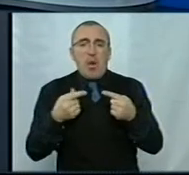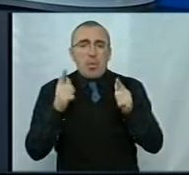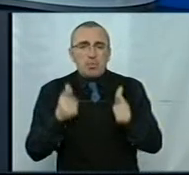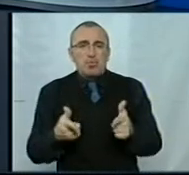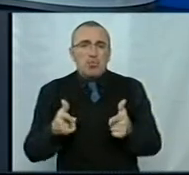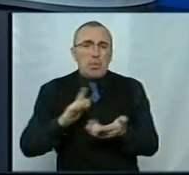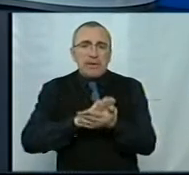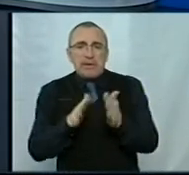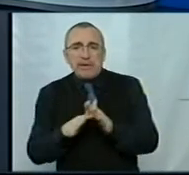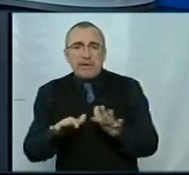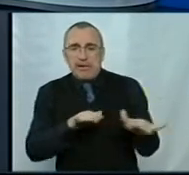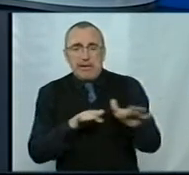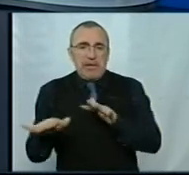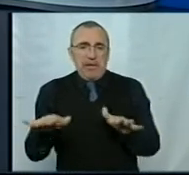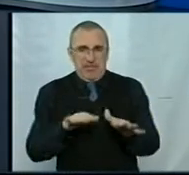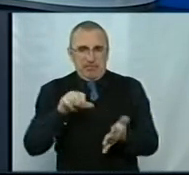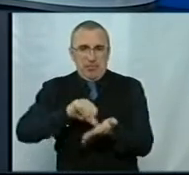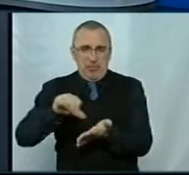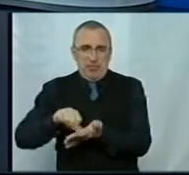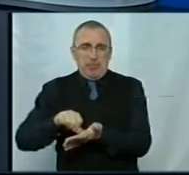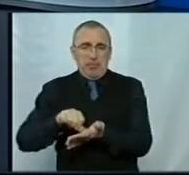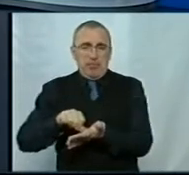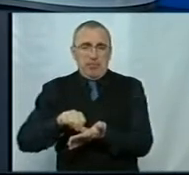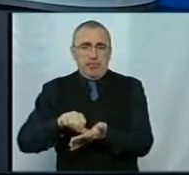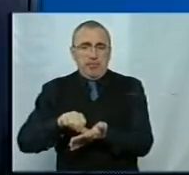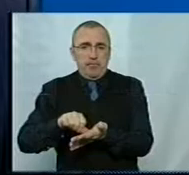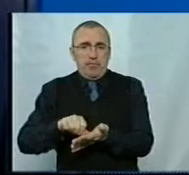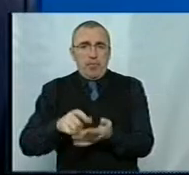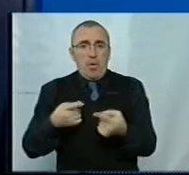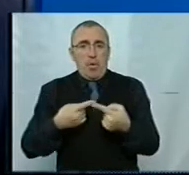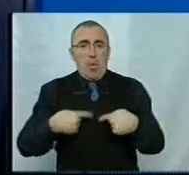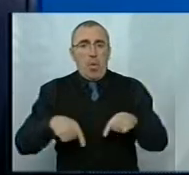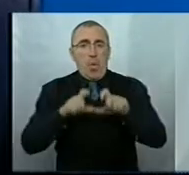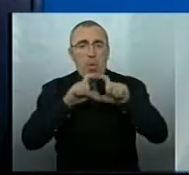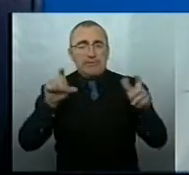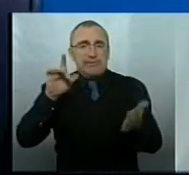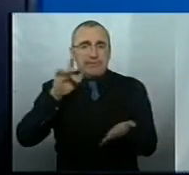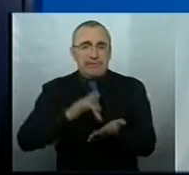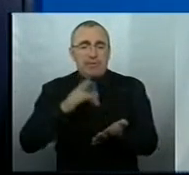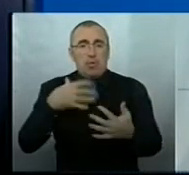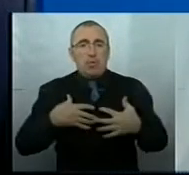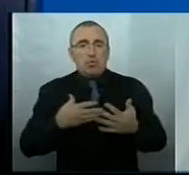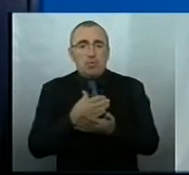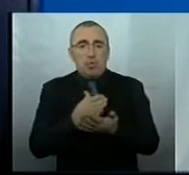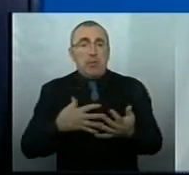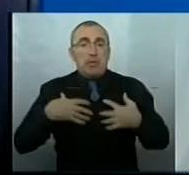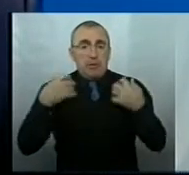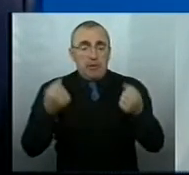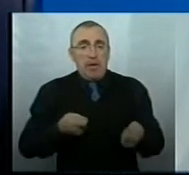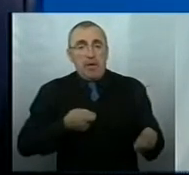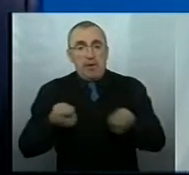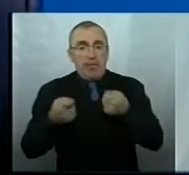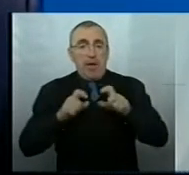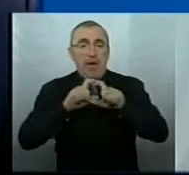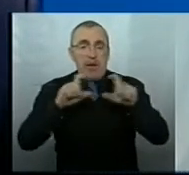учасників процесу, оскільки орган центральний, Національна служба здоров'я, безпосередньо керівникам